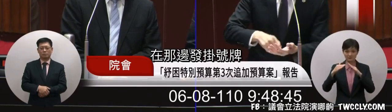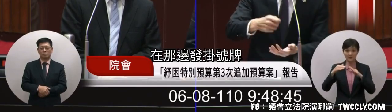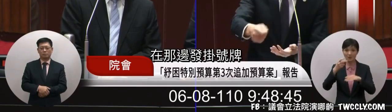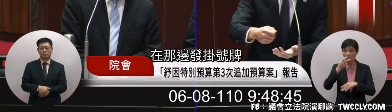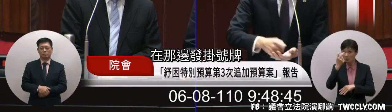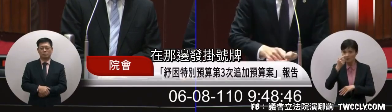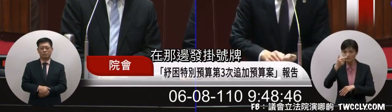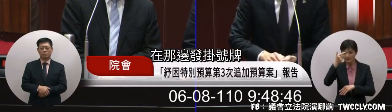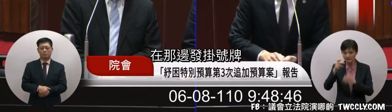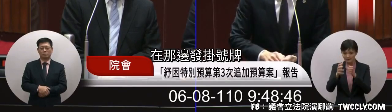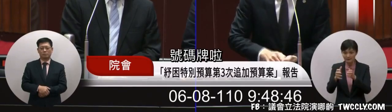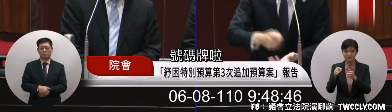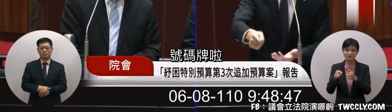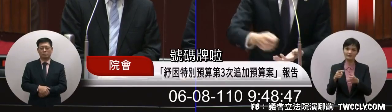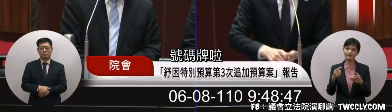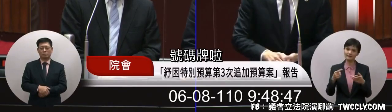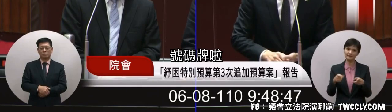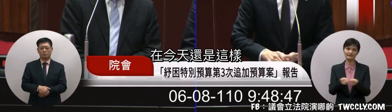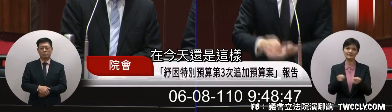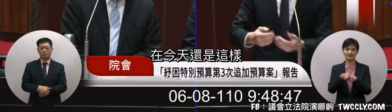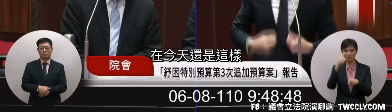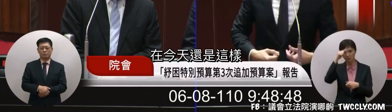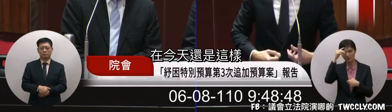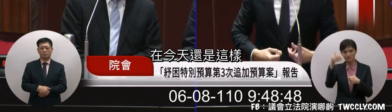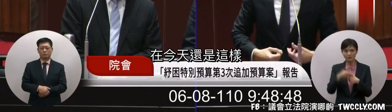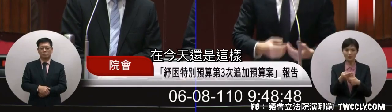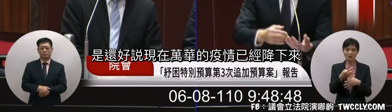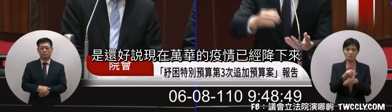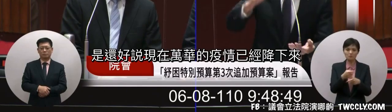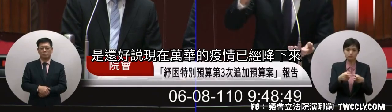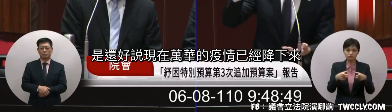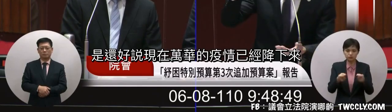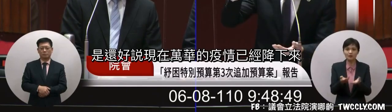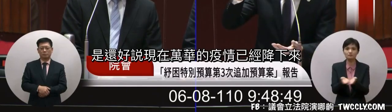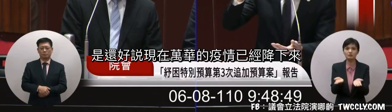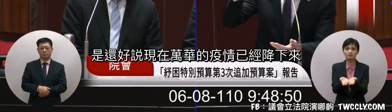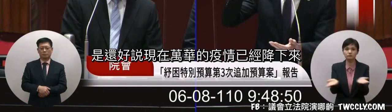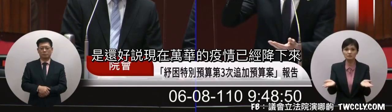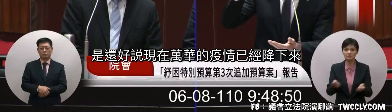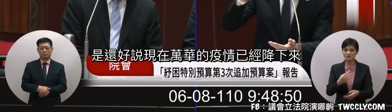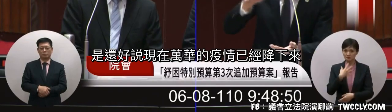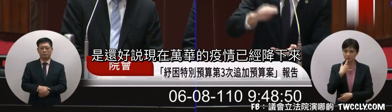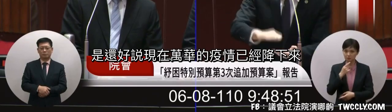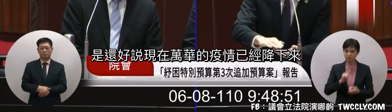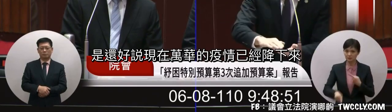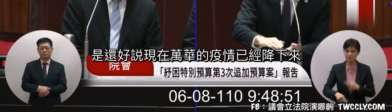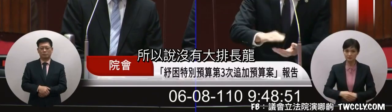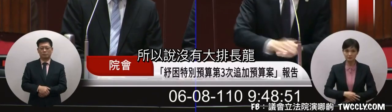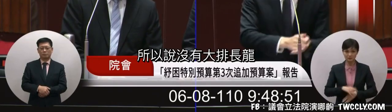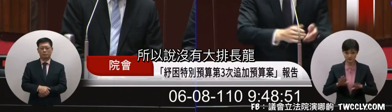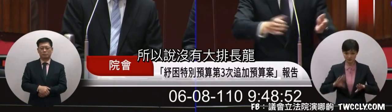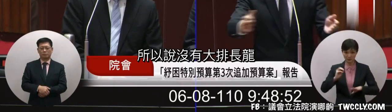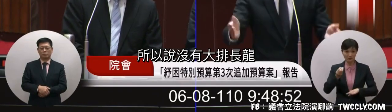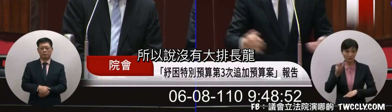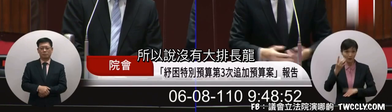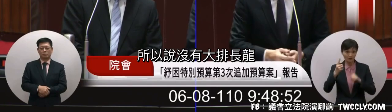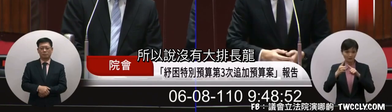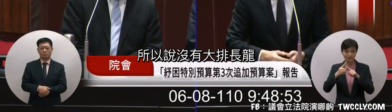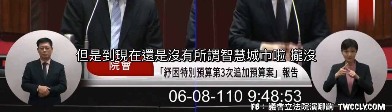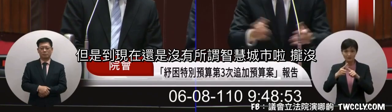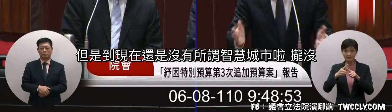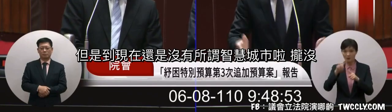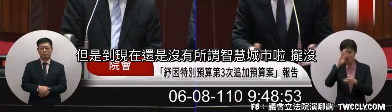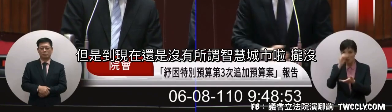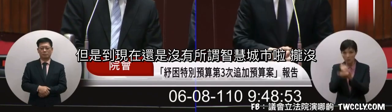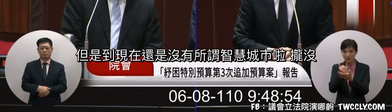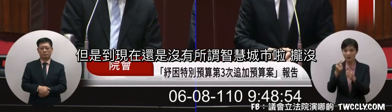號牌購買牌到今天去還是這樣是佛家在說現在萬家的這個藝衆已經降下來所以說沒有排隊也會漏